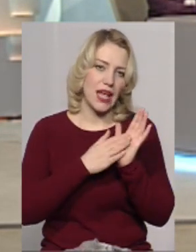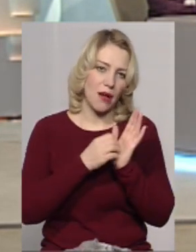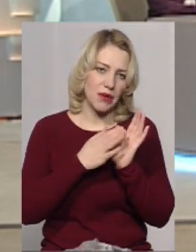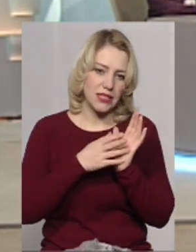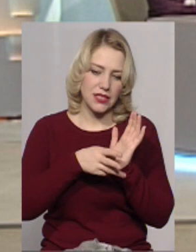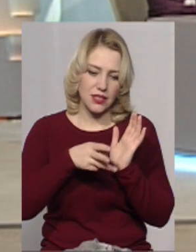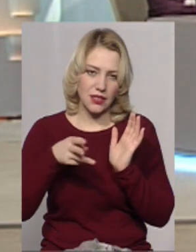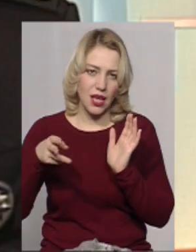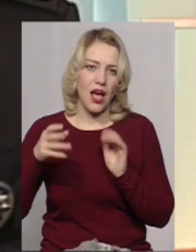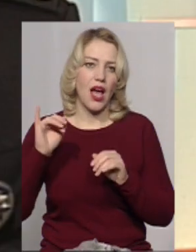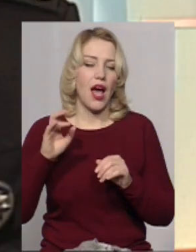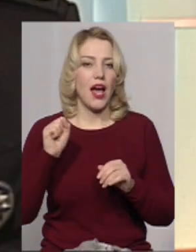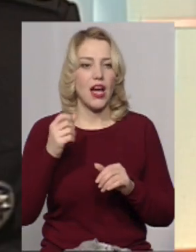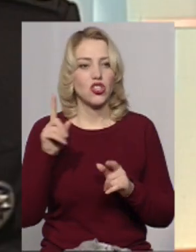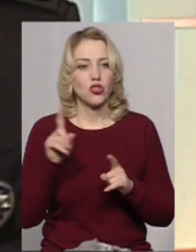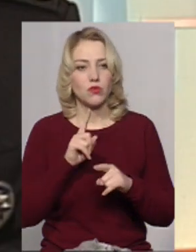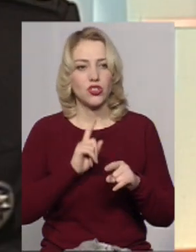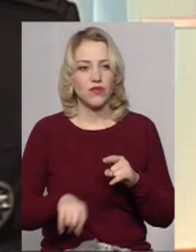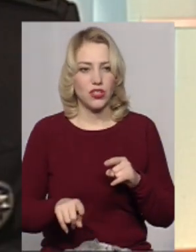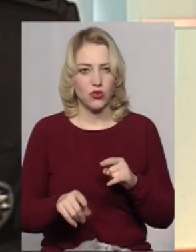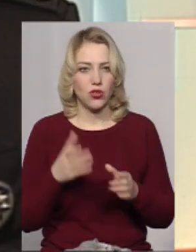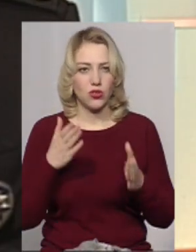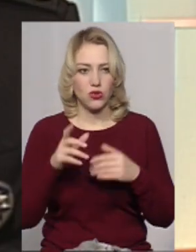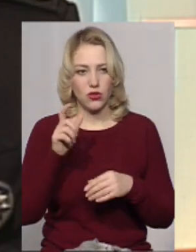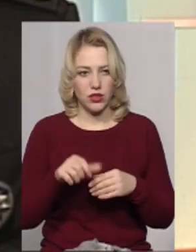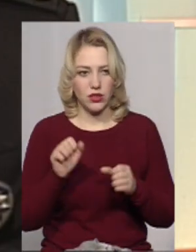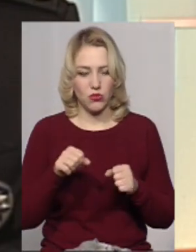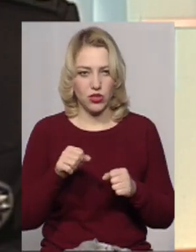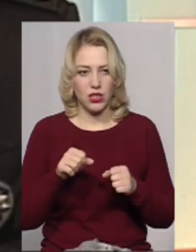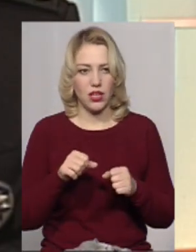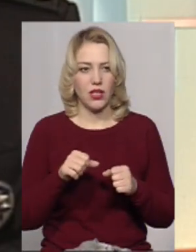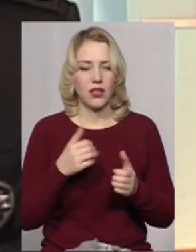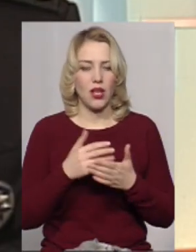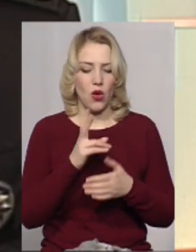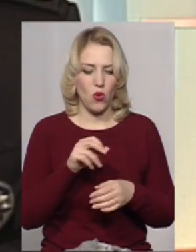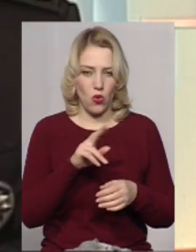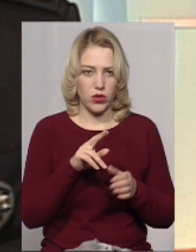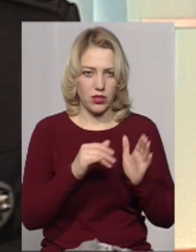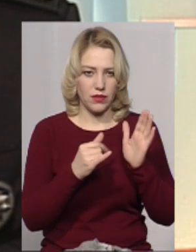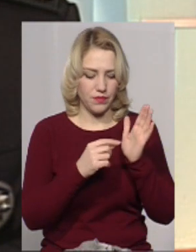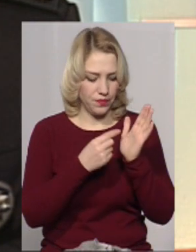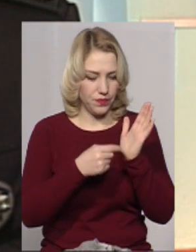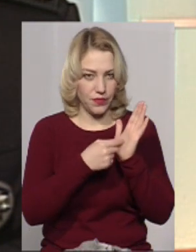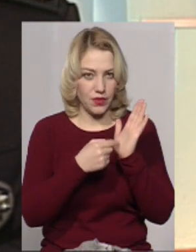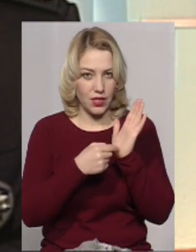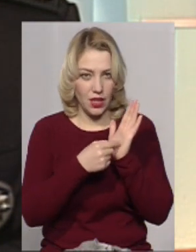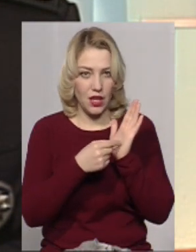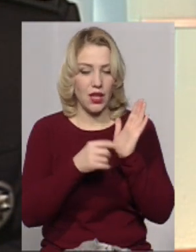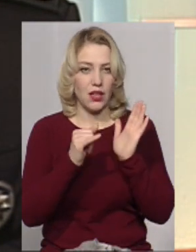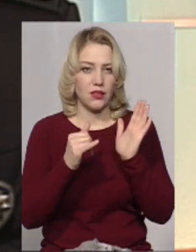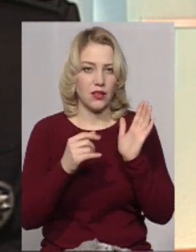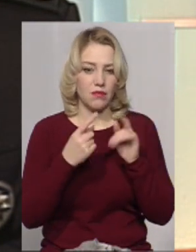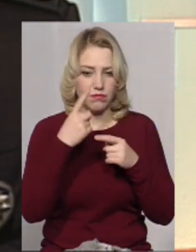огляд певної території, а щоб швидко, навіть якщо людина зможе просканувати, там будуть коди, і просканувати цей код, і